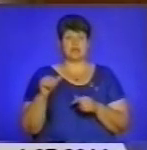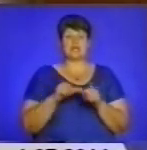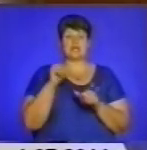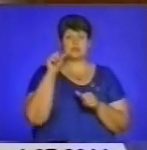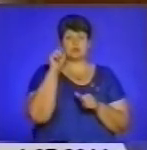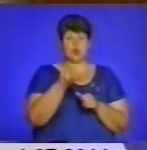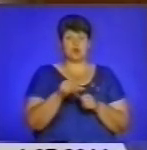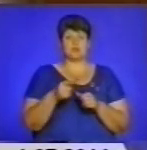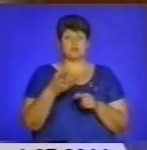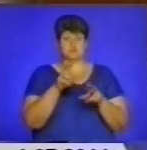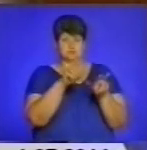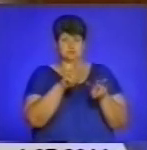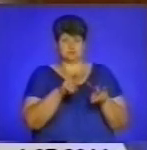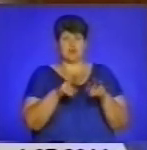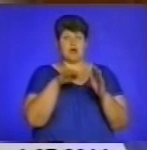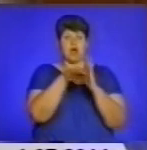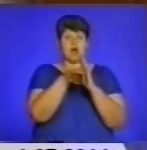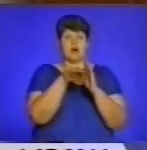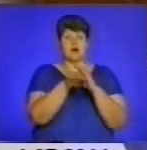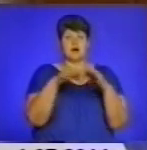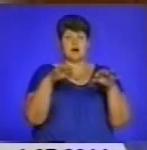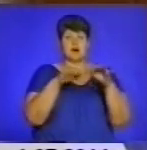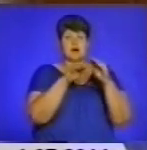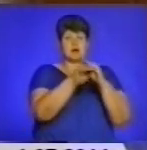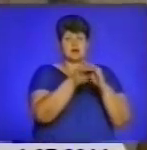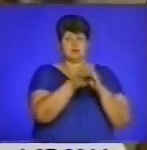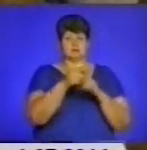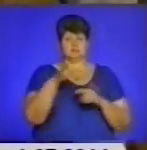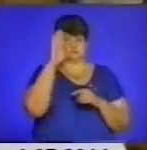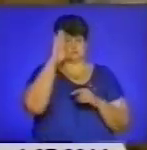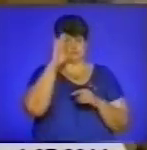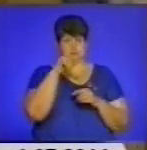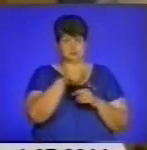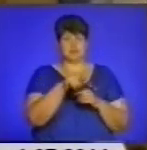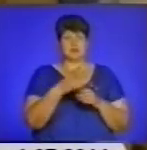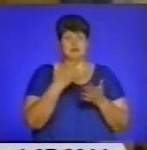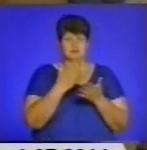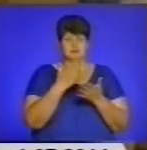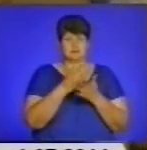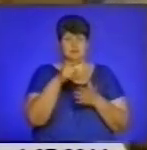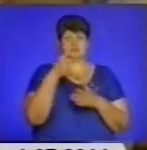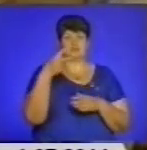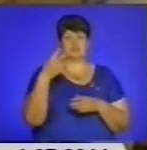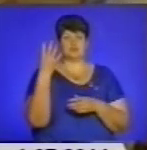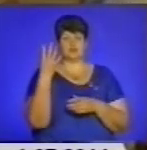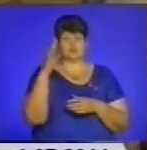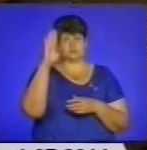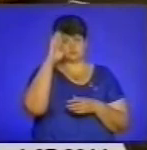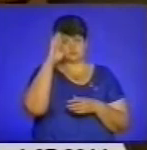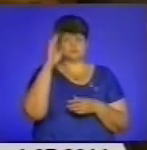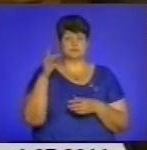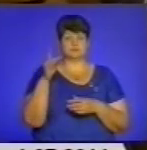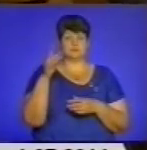під час обстеження гаражного приміщення даної молодої людини, а й ним є 24-хрішній тернополянин,